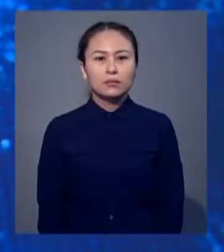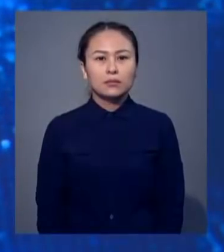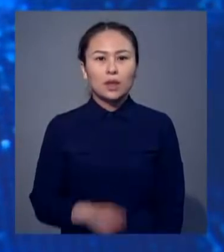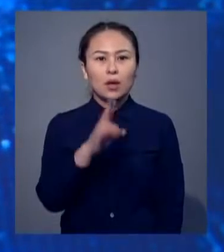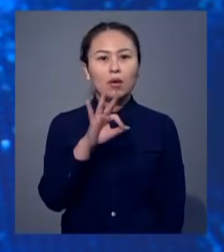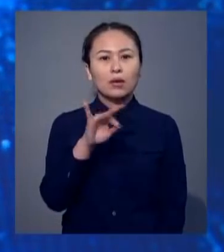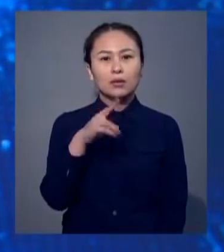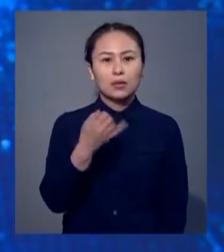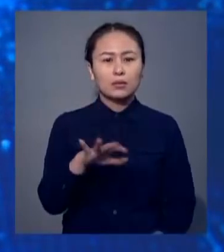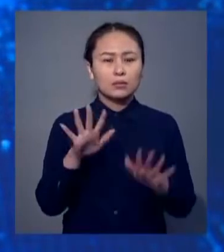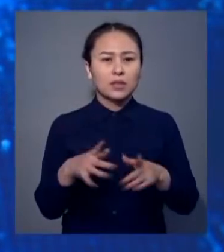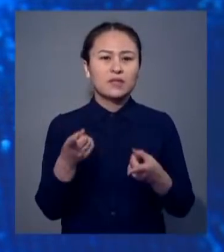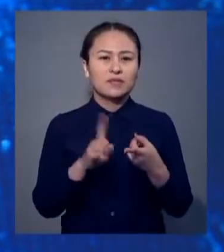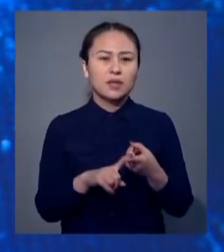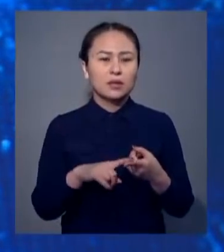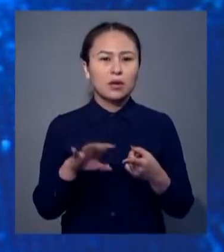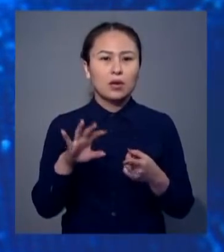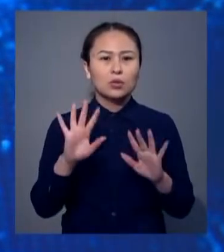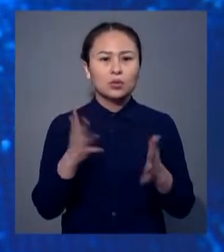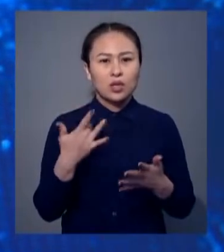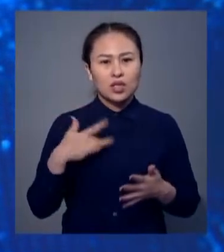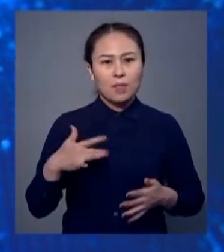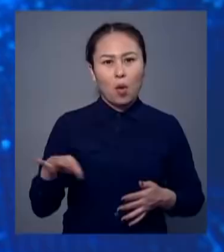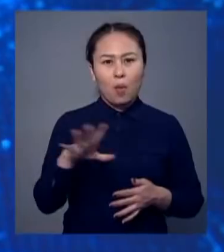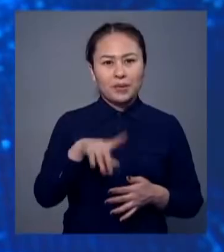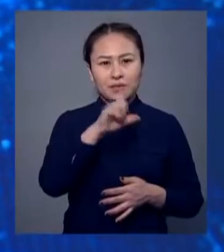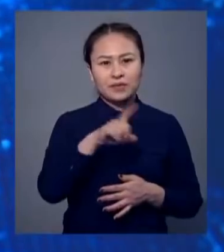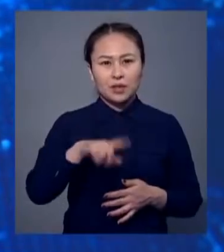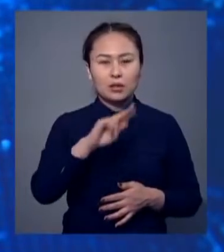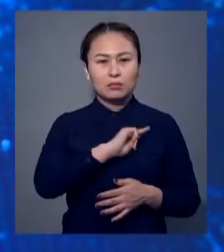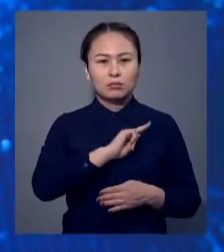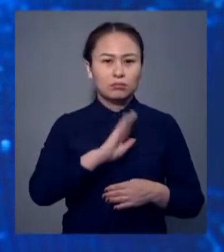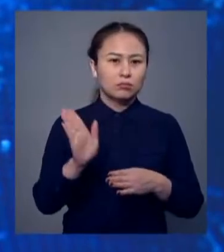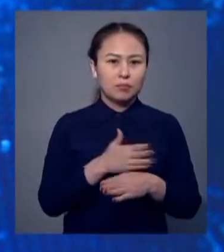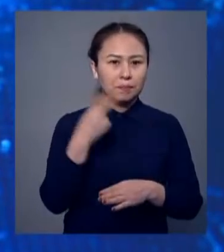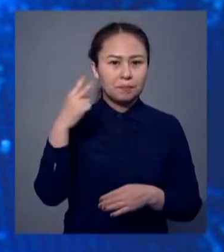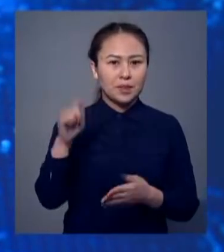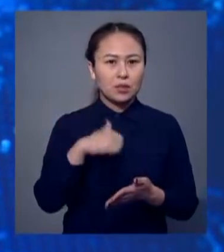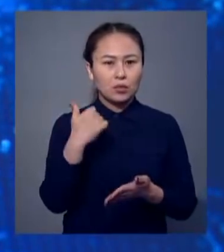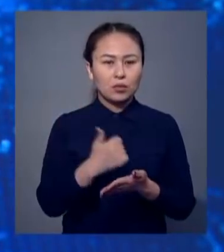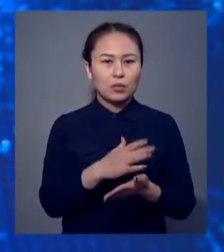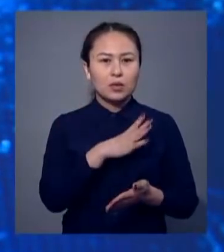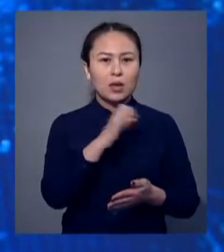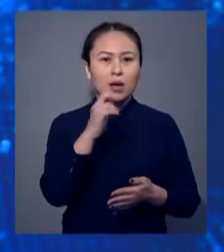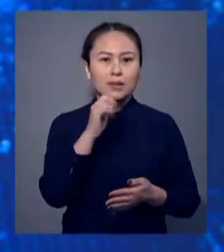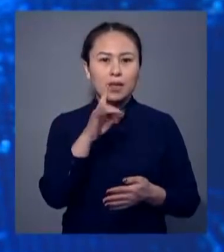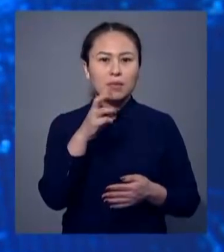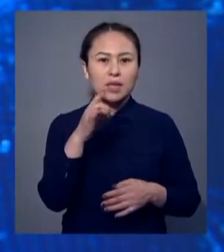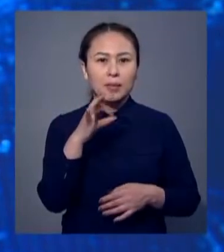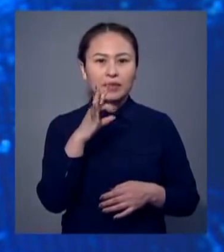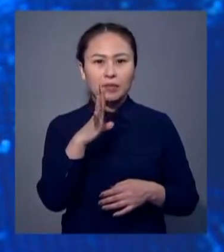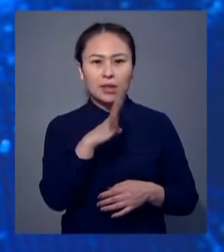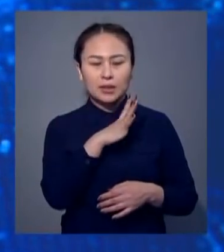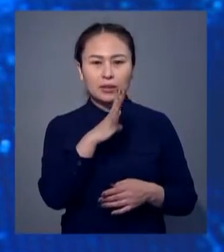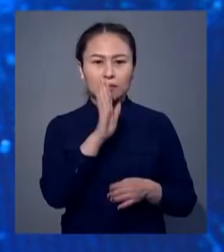Құрдайдағы оқиғаға байланысты Жамбол облысындағы бірқатар лауазымды толға қызметінен босатылды. Президенттің өңір башысы Асқар